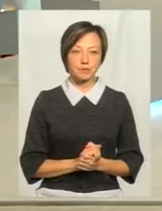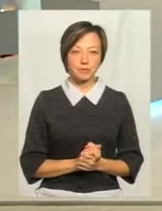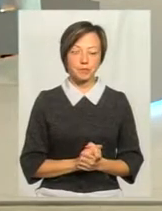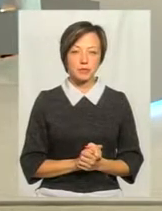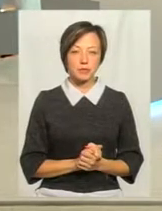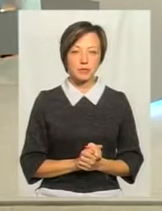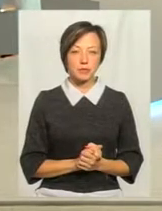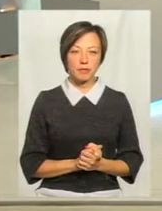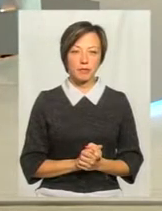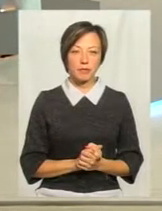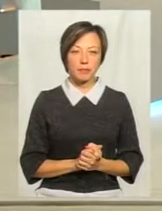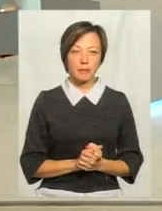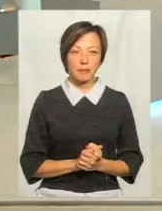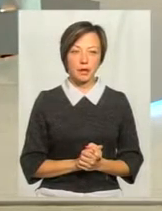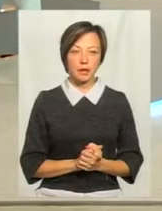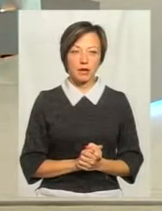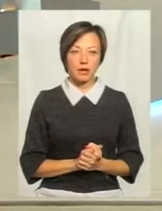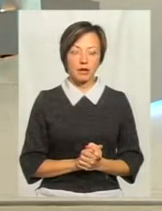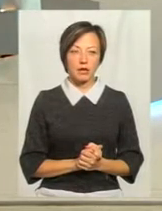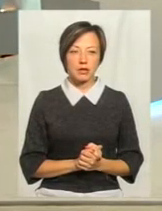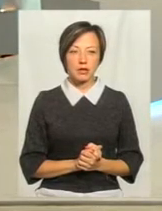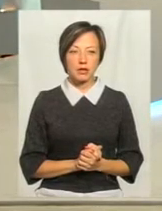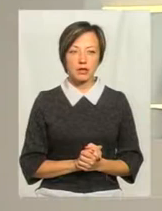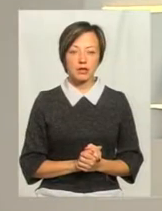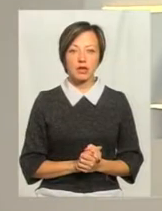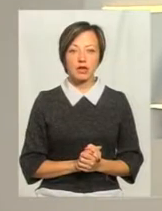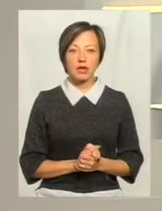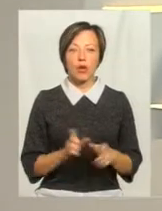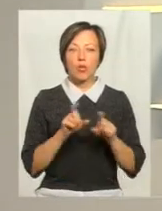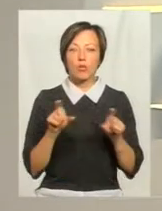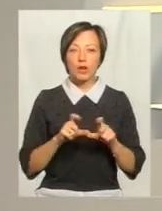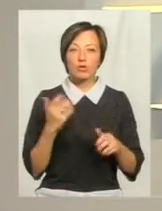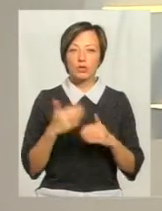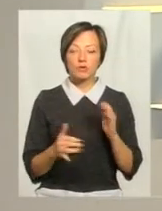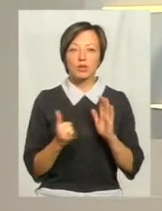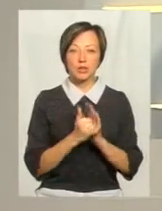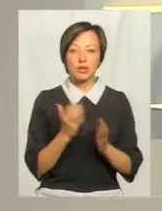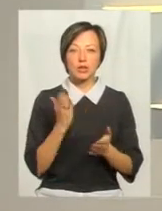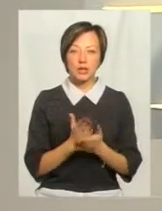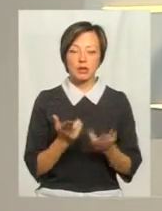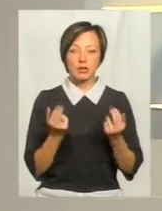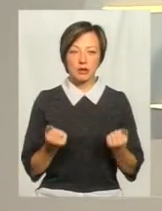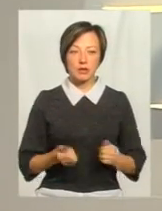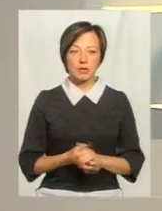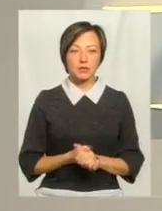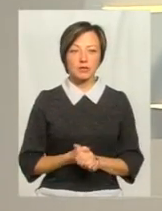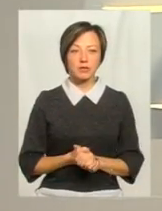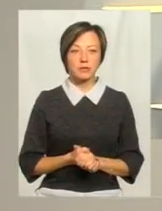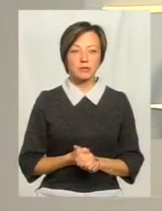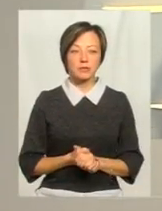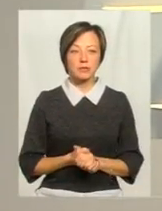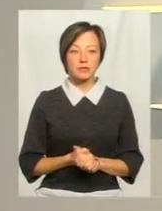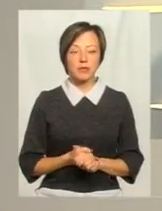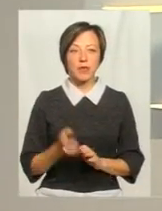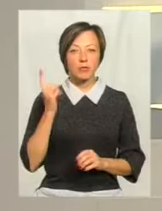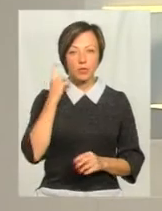Січових Стрільців, ви говорите, да? Це ми говоримо про ці об'єкти, які вже встановлені? сьогоднішній вже є, так. А почула